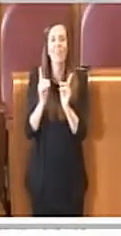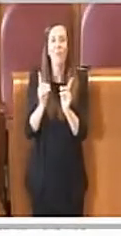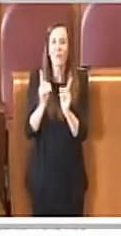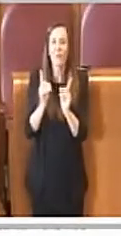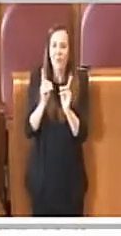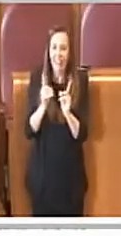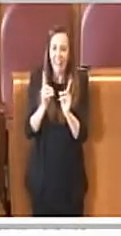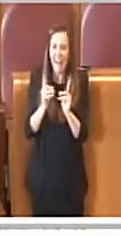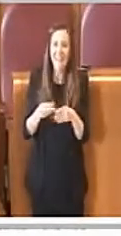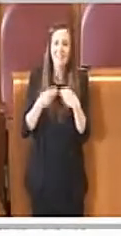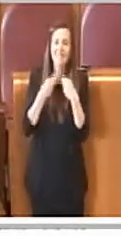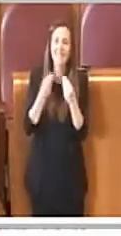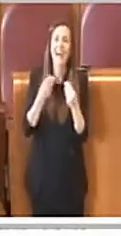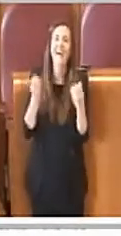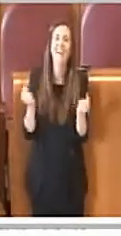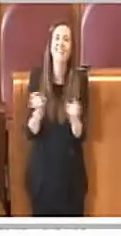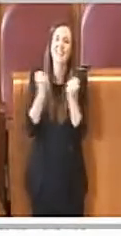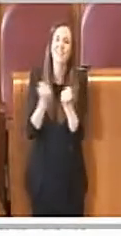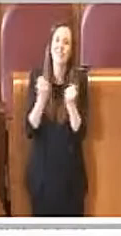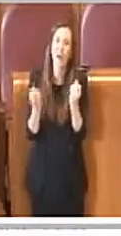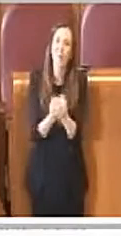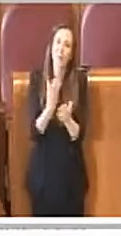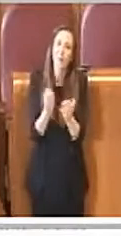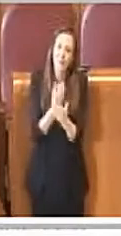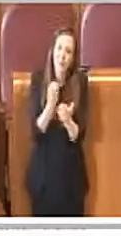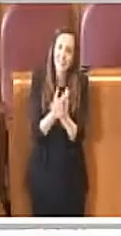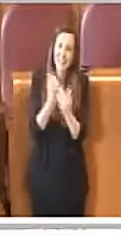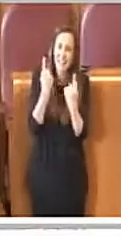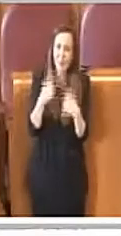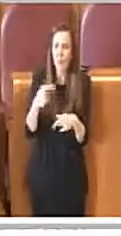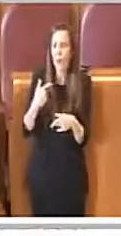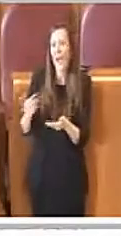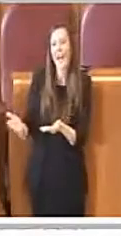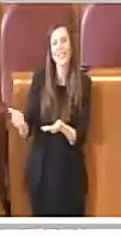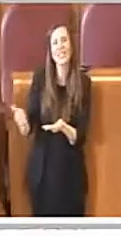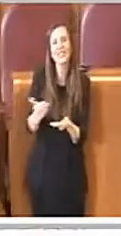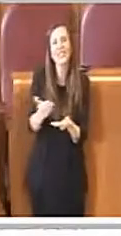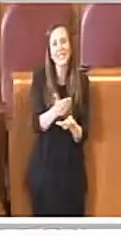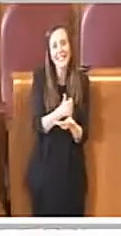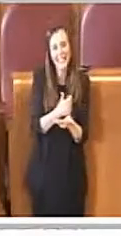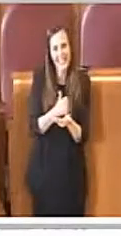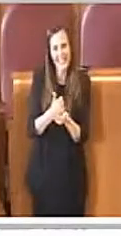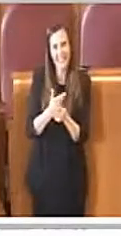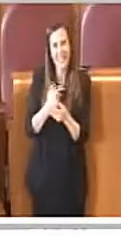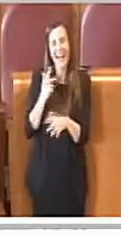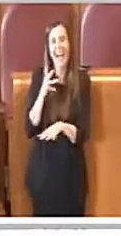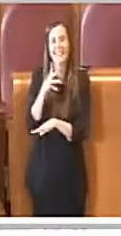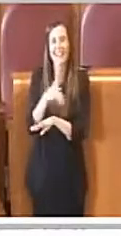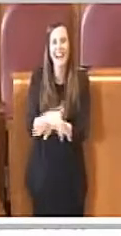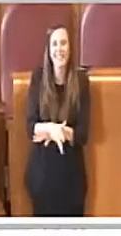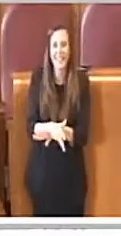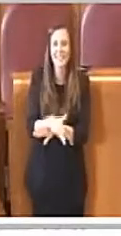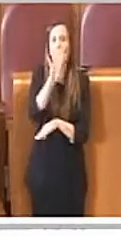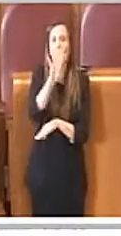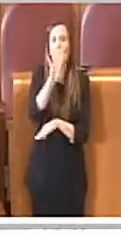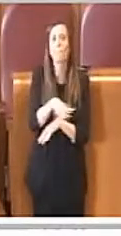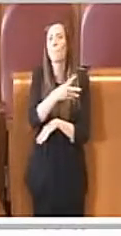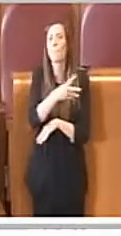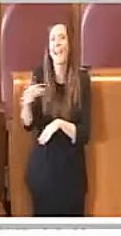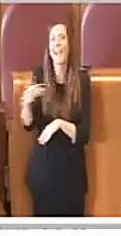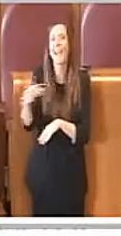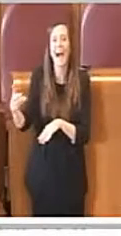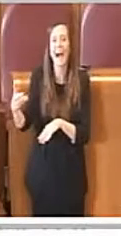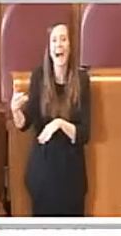'attività produttive e anche ricettive, in alcuni casi, attraverso la revisione dei piani di massima